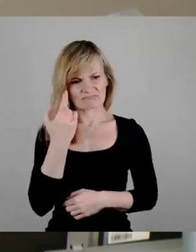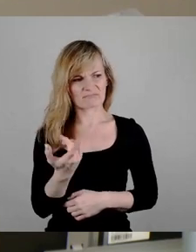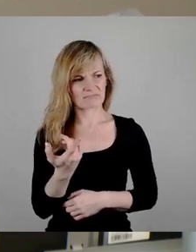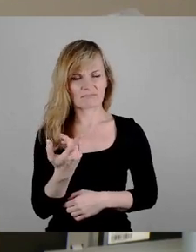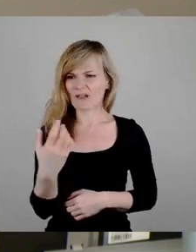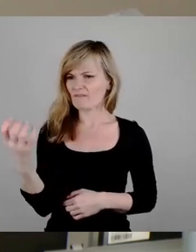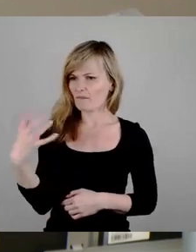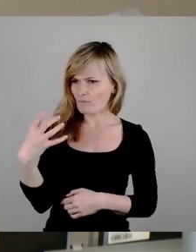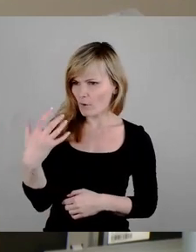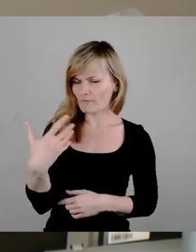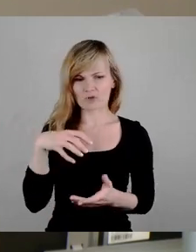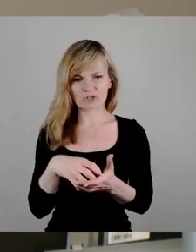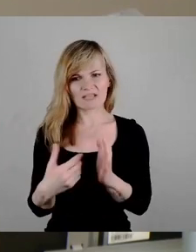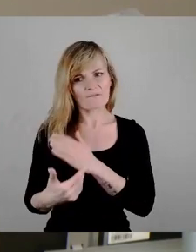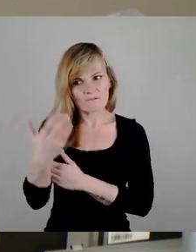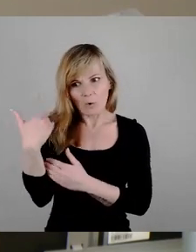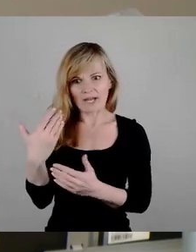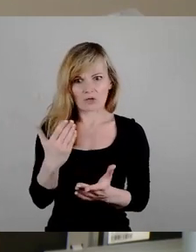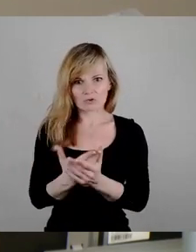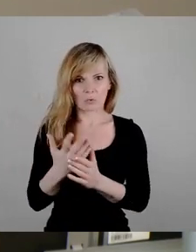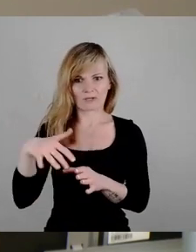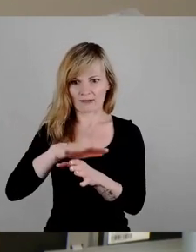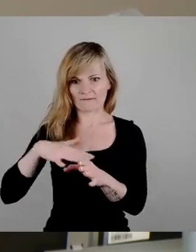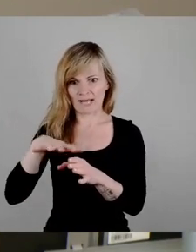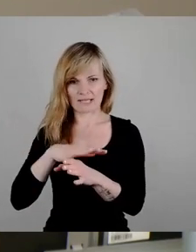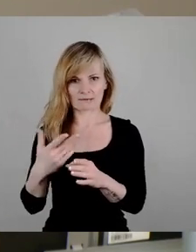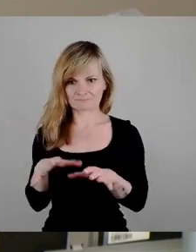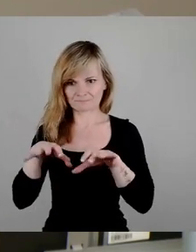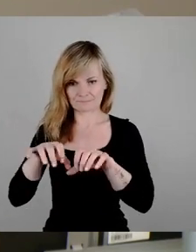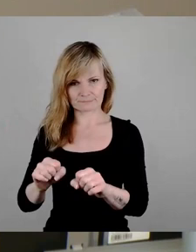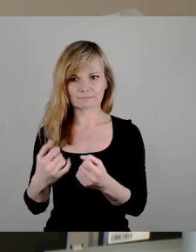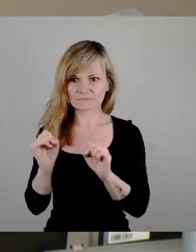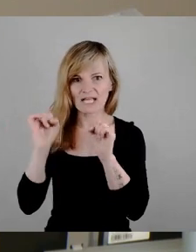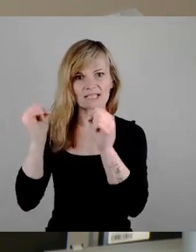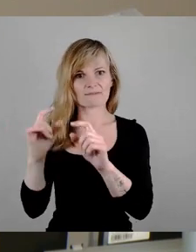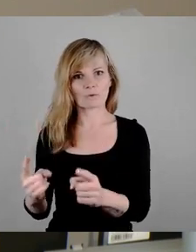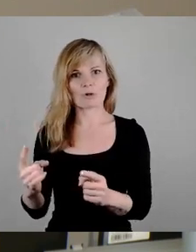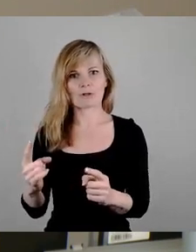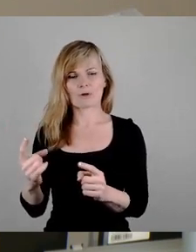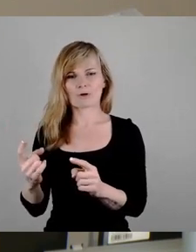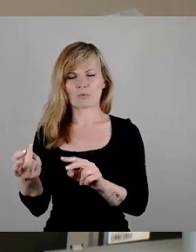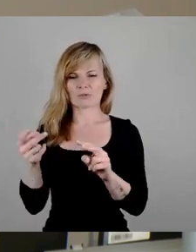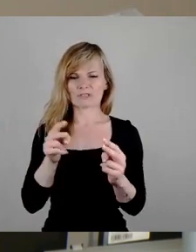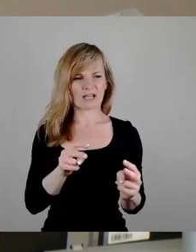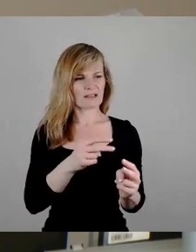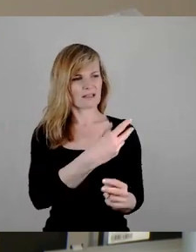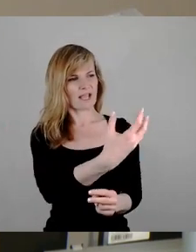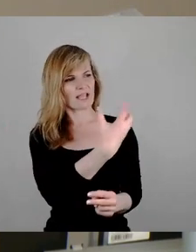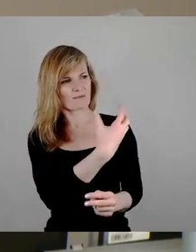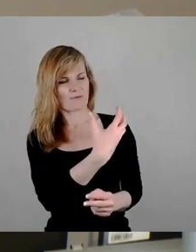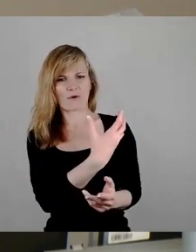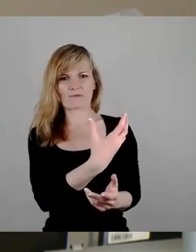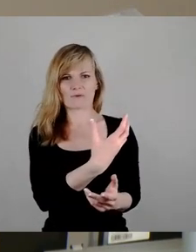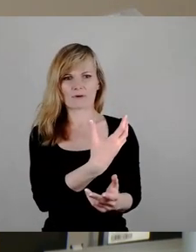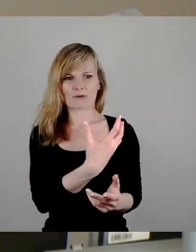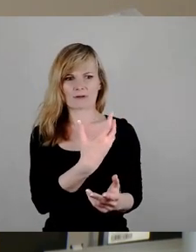die Stadt hätte schon viel früher dort flächentechnisch aktiv werden sollen. Und dann gibt es noch den Vorwurf, es ist eigentlich viel zu früh, dass die Stadt aktiv wird. Ja,